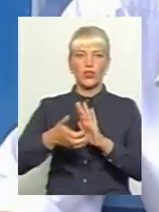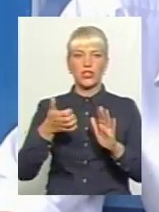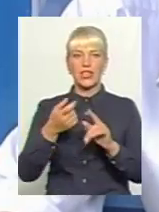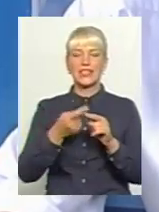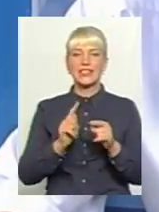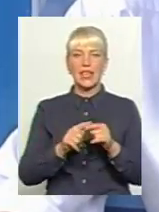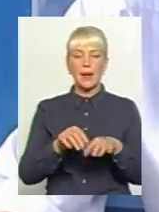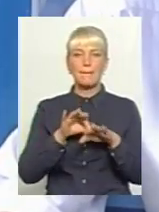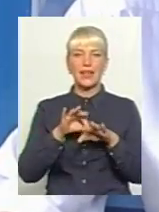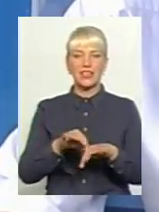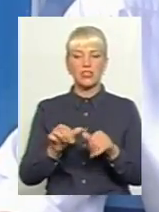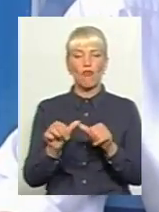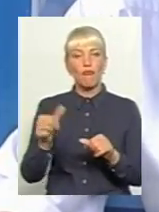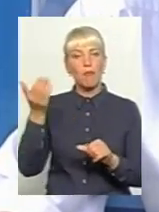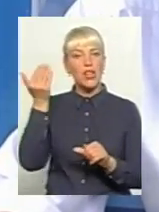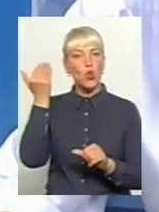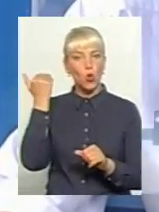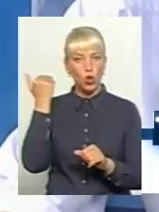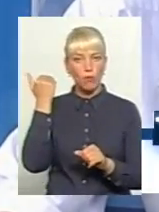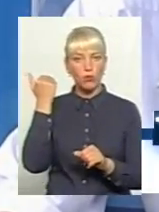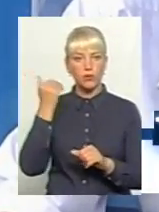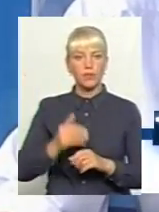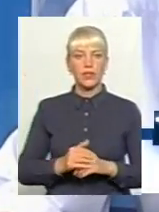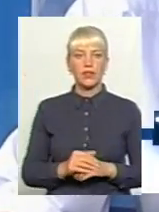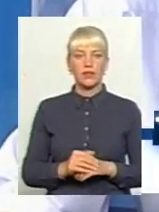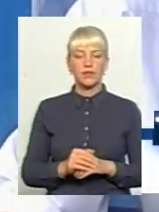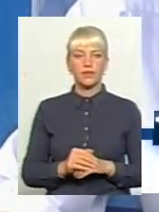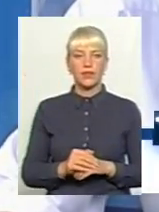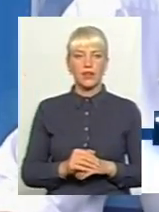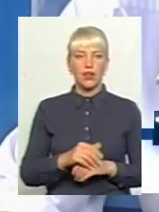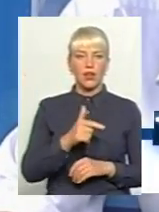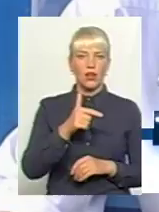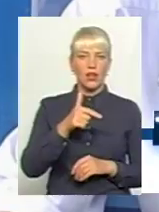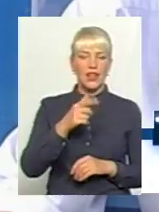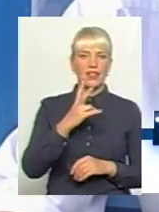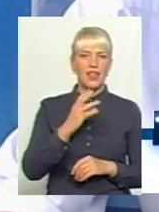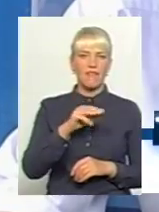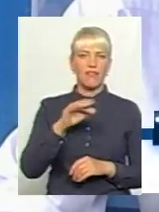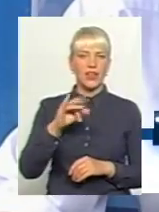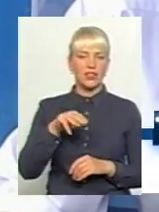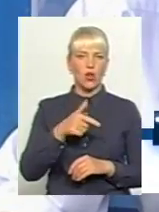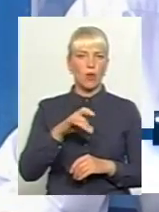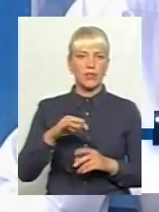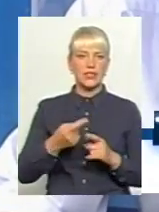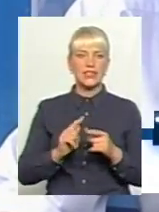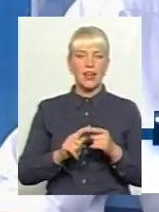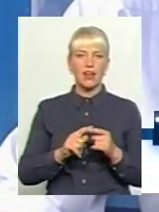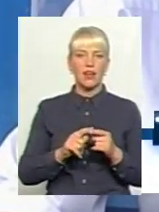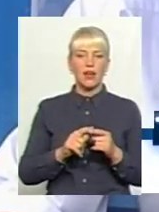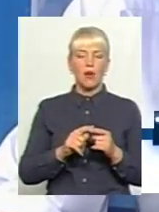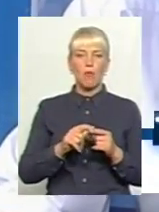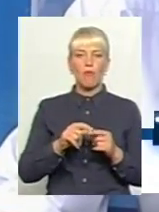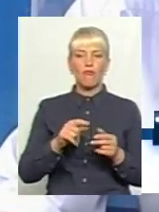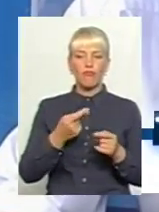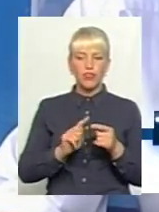перенесений в минулому гломеролонефрит. Гломеролонефрит часто протікає без